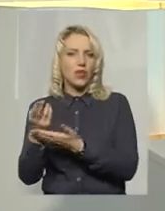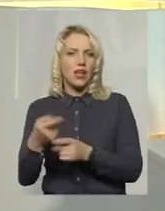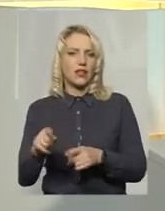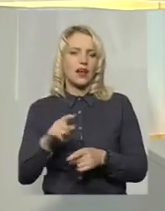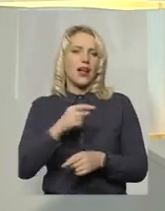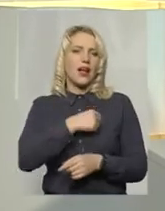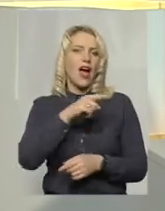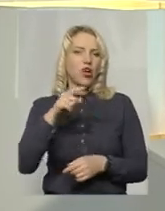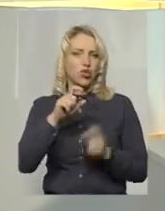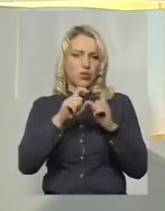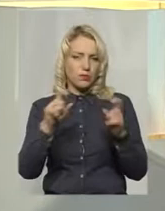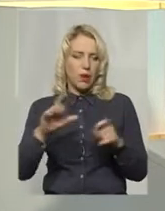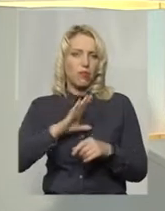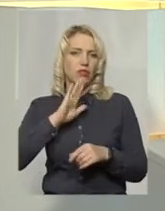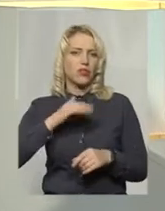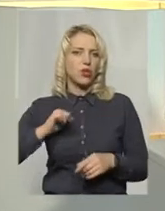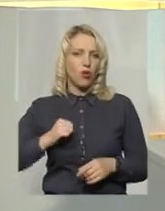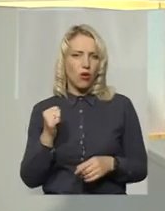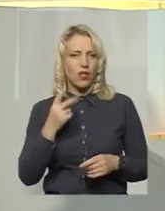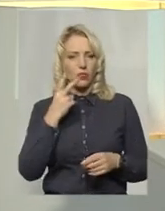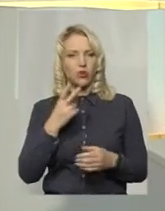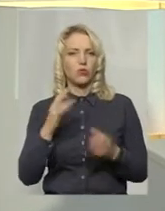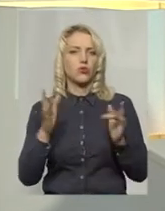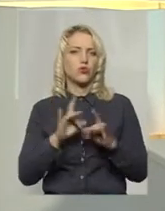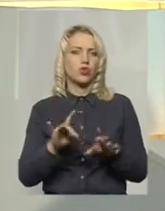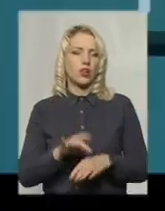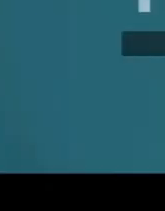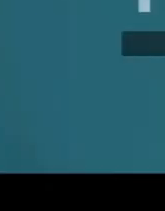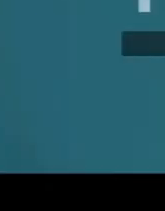побувала моя колега Тетяна Ворожцова. Подивимо сюжет і продовжимо.